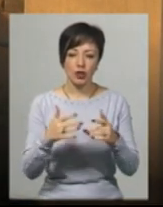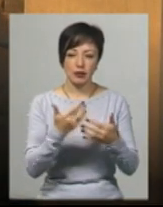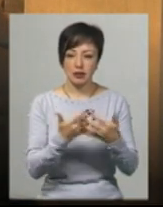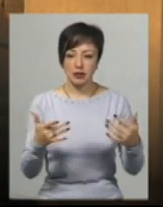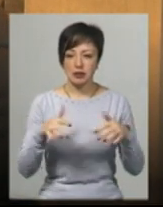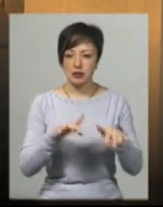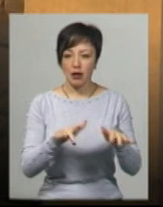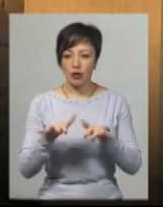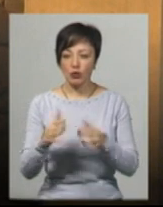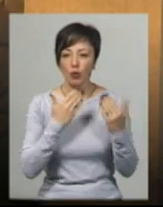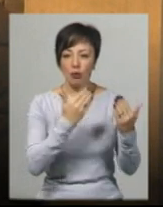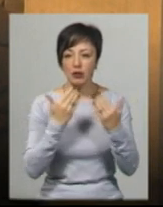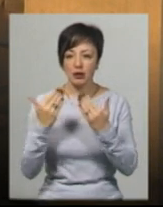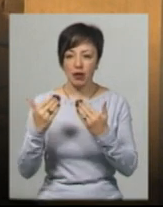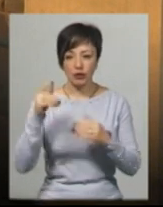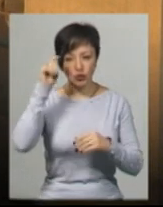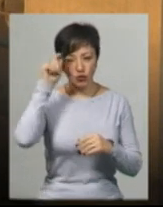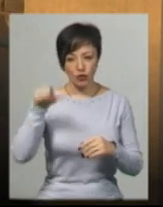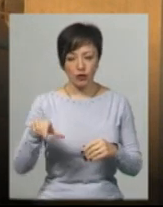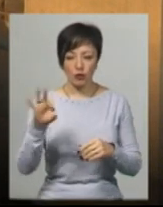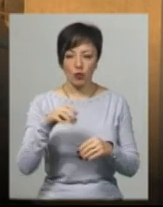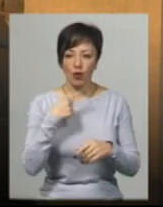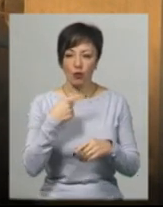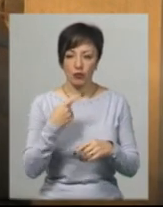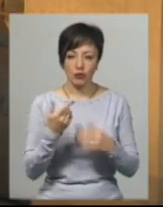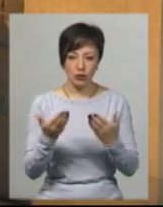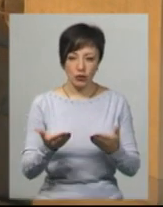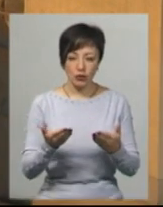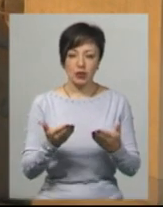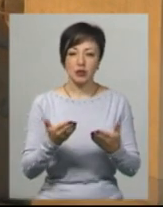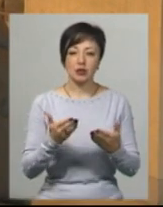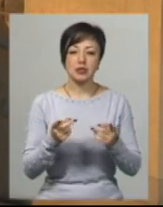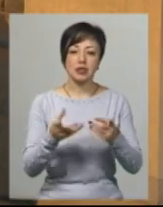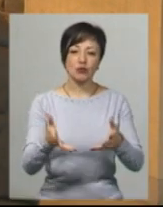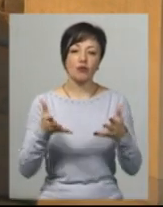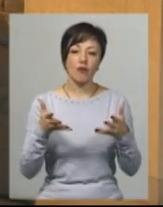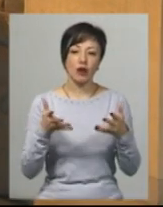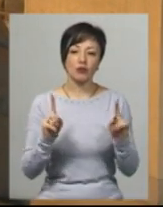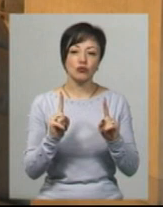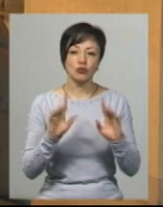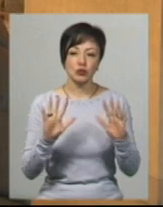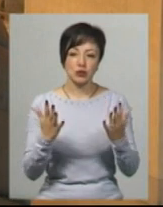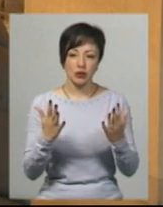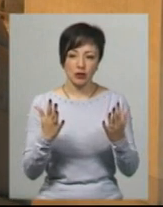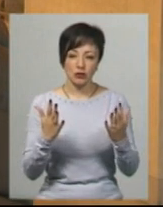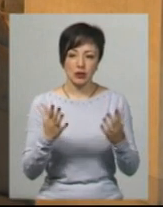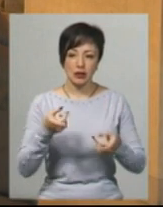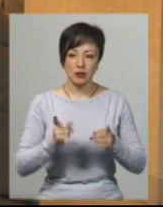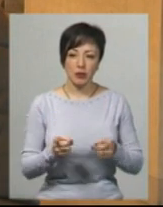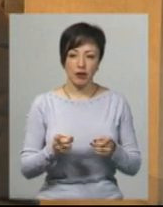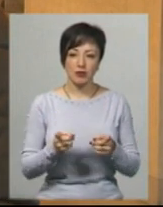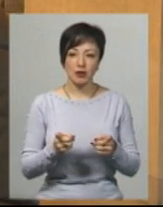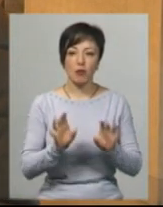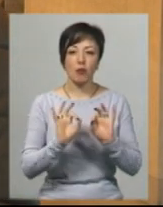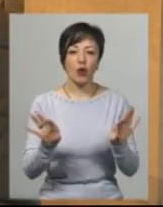заходів. Зокрема, опитали чоловіка, про якого йде мова, з метою з'ясувати, що саме сталося насправді, як